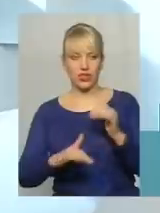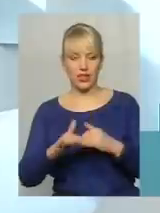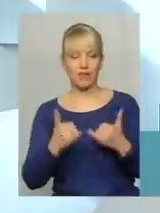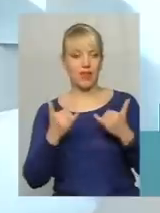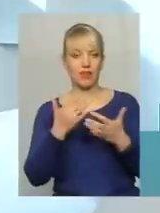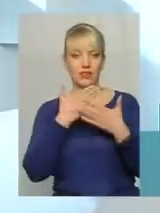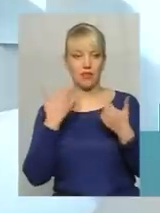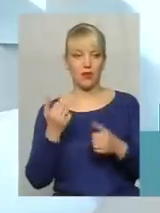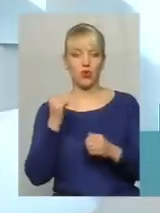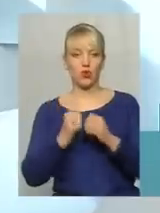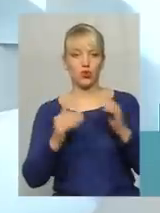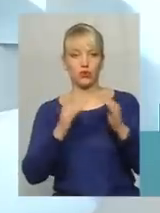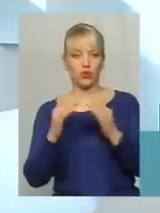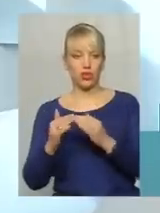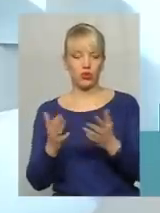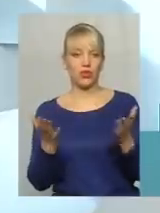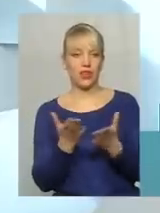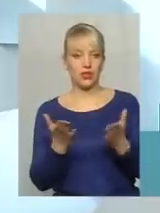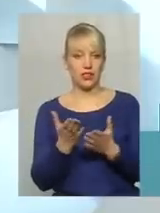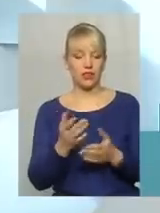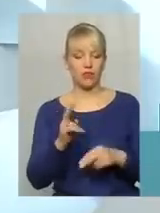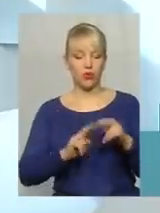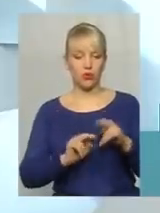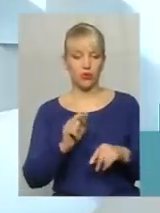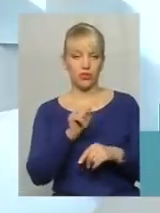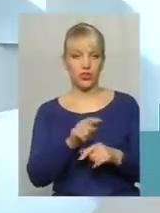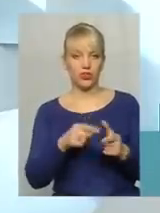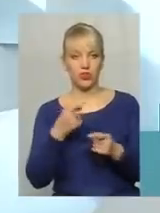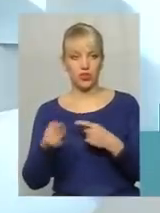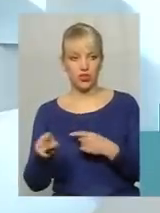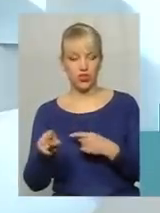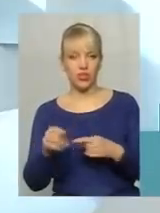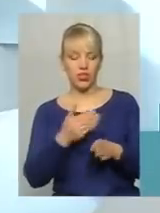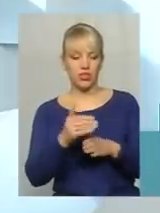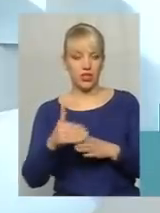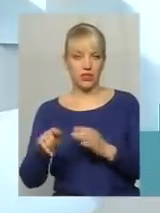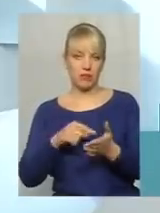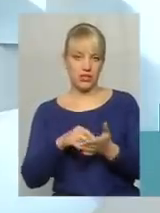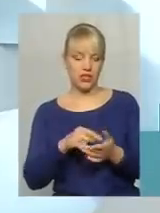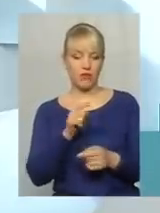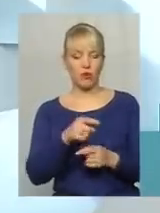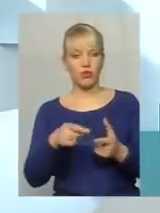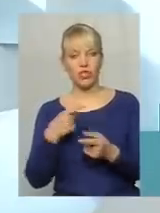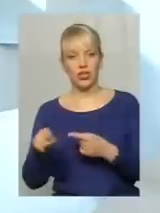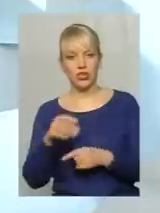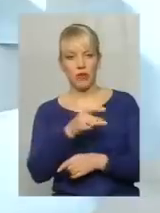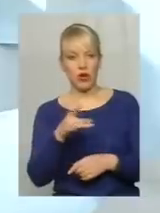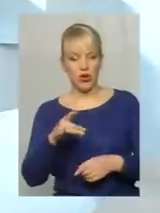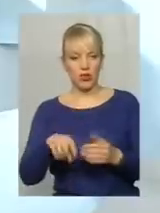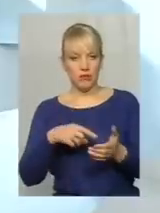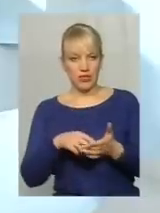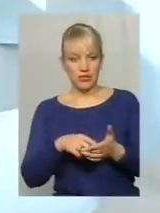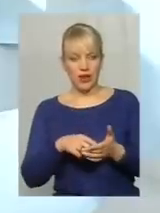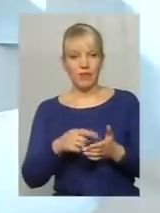Наразі кожен будинок, який побудований в тій чи іншій частині міста в тому чи іншому мікрорайоні, в залежності